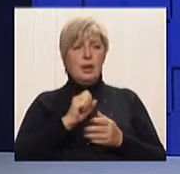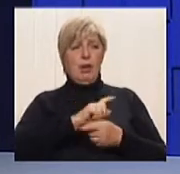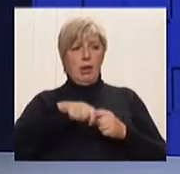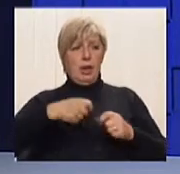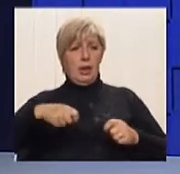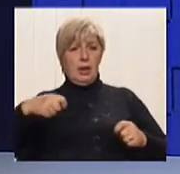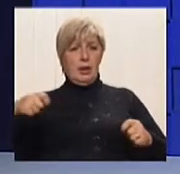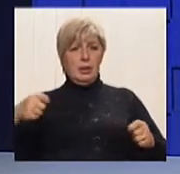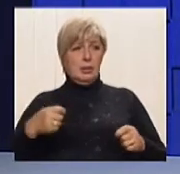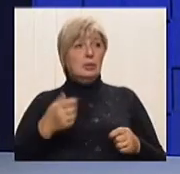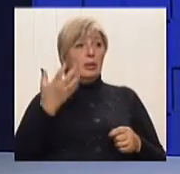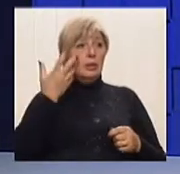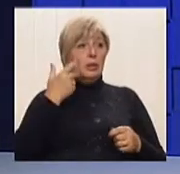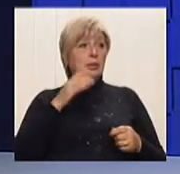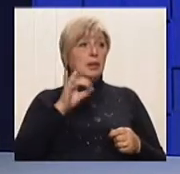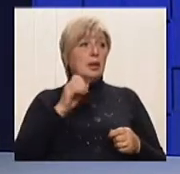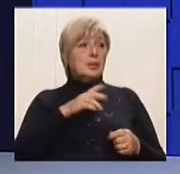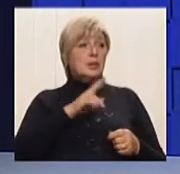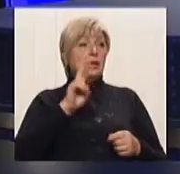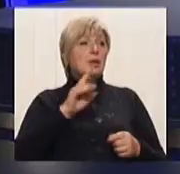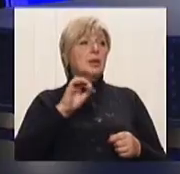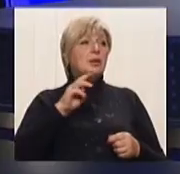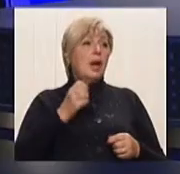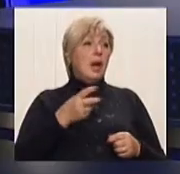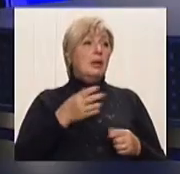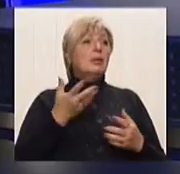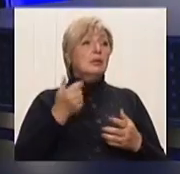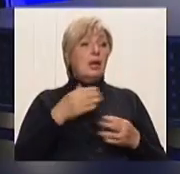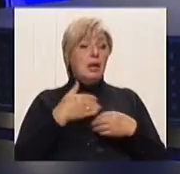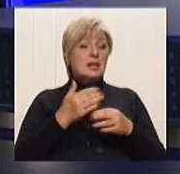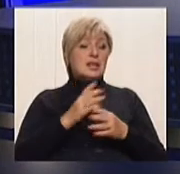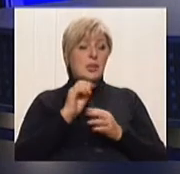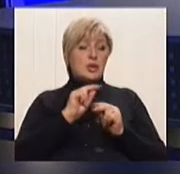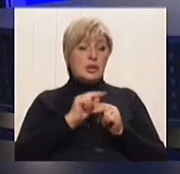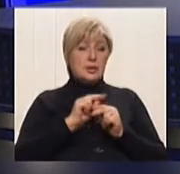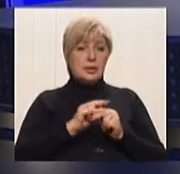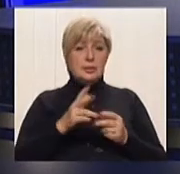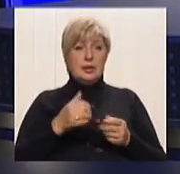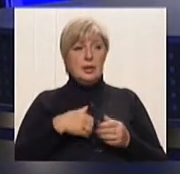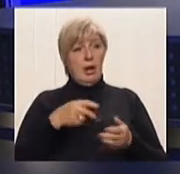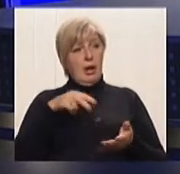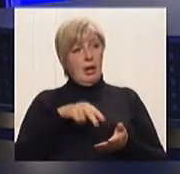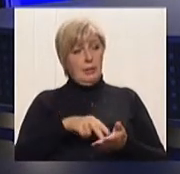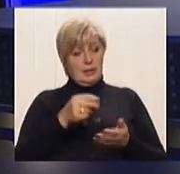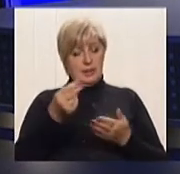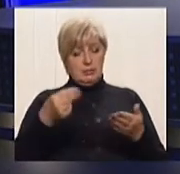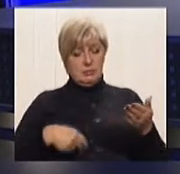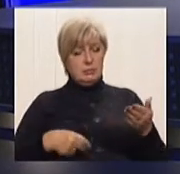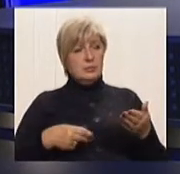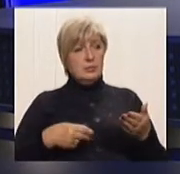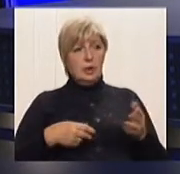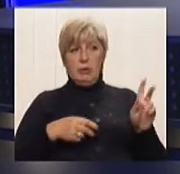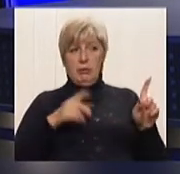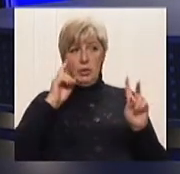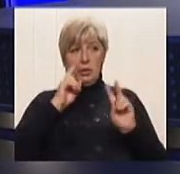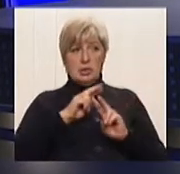через скільки вони прийдуть з Китаю, чи з Гонконга? Через місяць, через три місяці. А ви ставите підписи, тому що ви якби